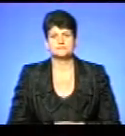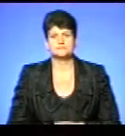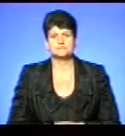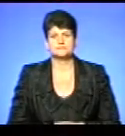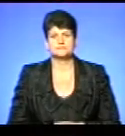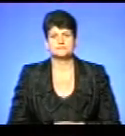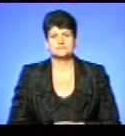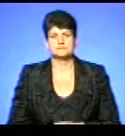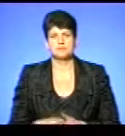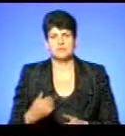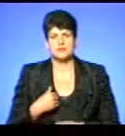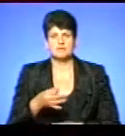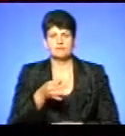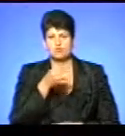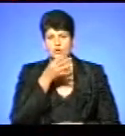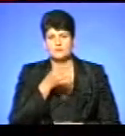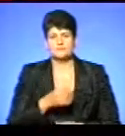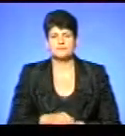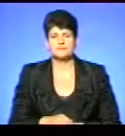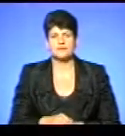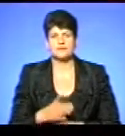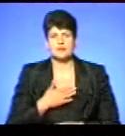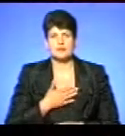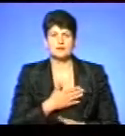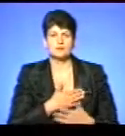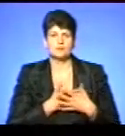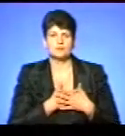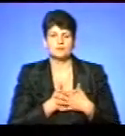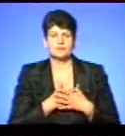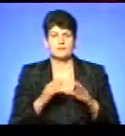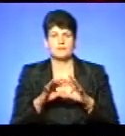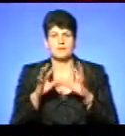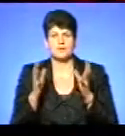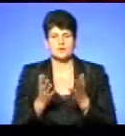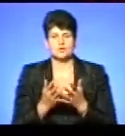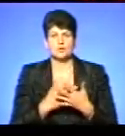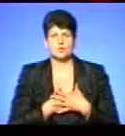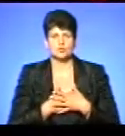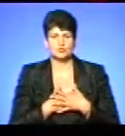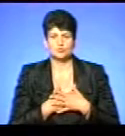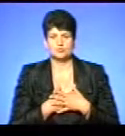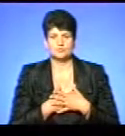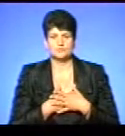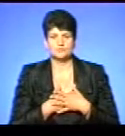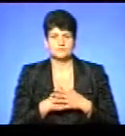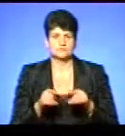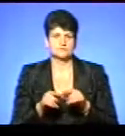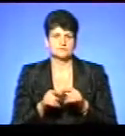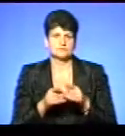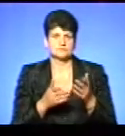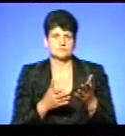Мені будуть це. Я любила м'ятики, любила те, качалося,